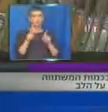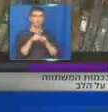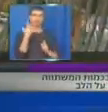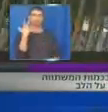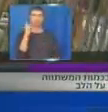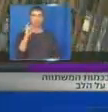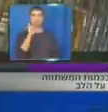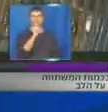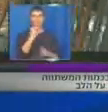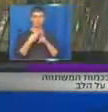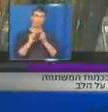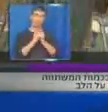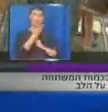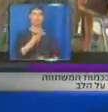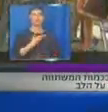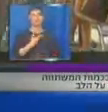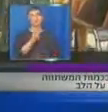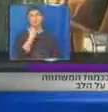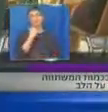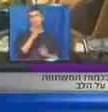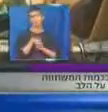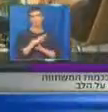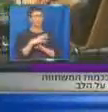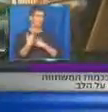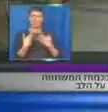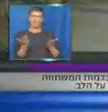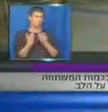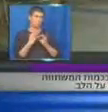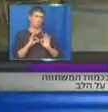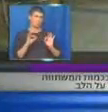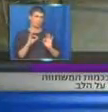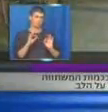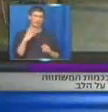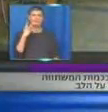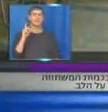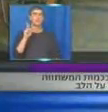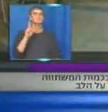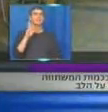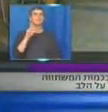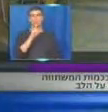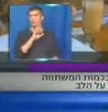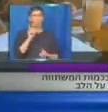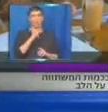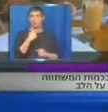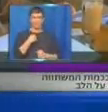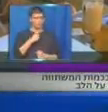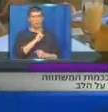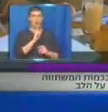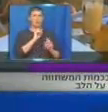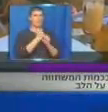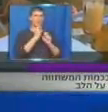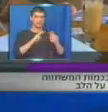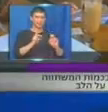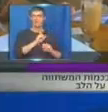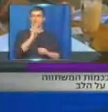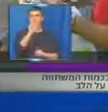קפה, או שהם קיבלו גלולה שיכילה פלצבו, לא אנחנו, זאת אומרת, אורחי המחקב, לא החולה או הנבדק ידעו